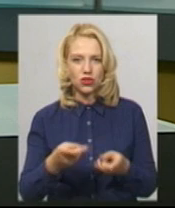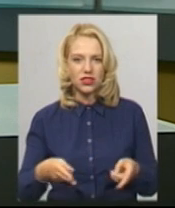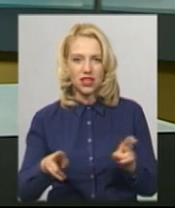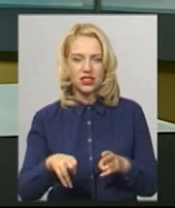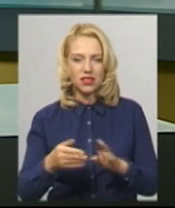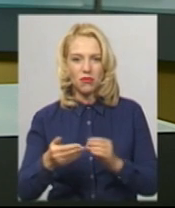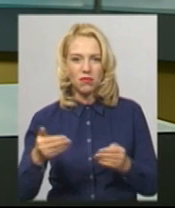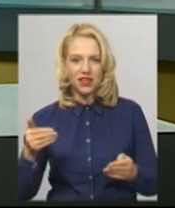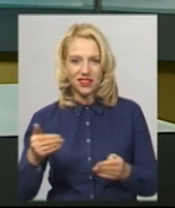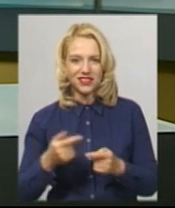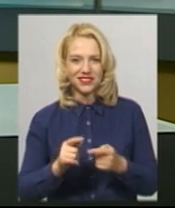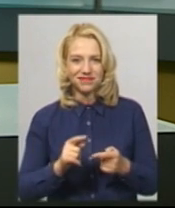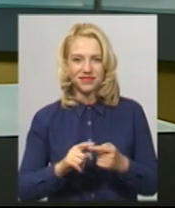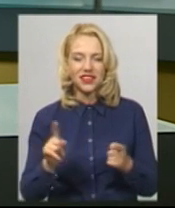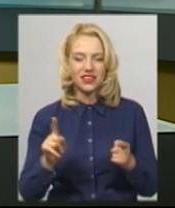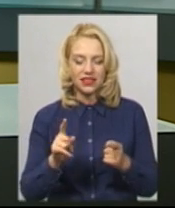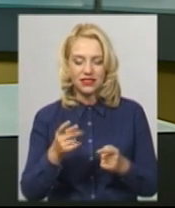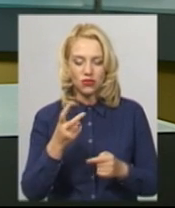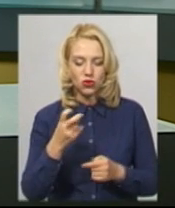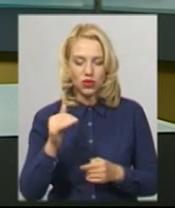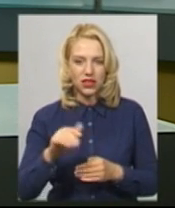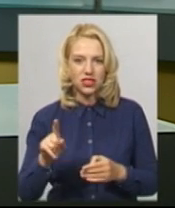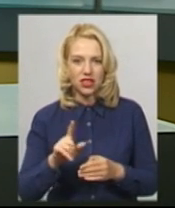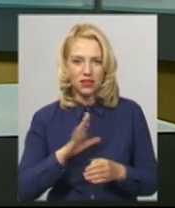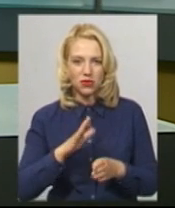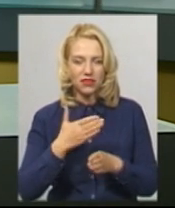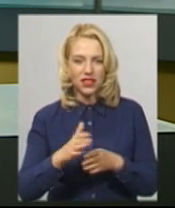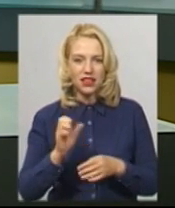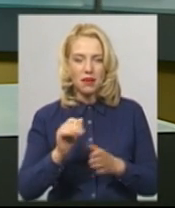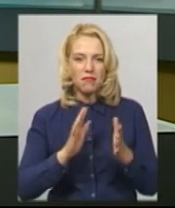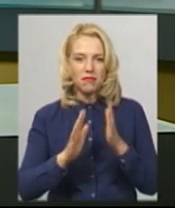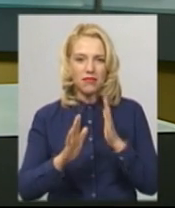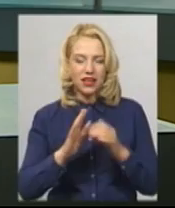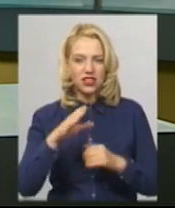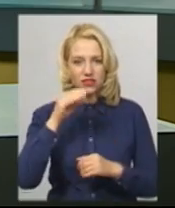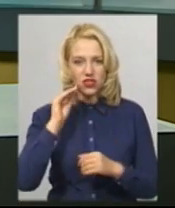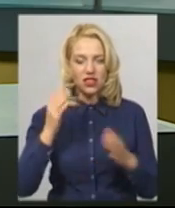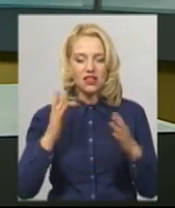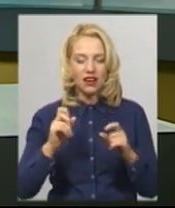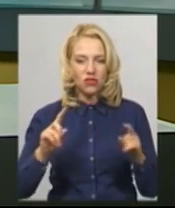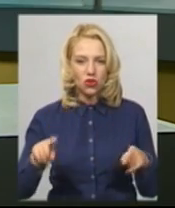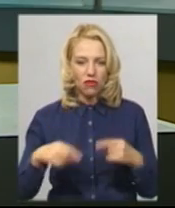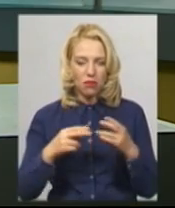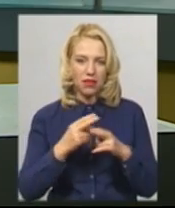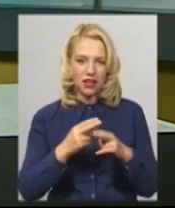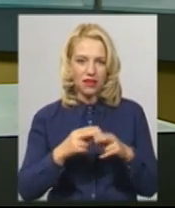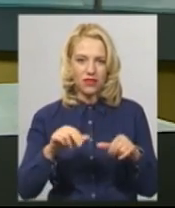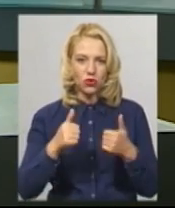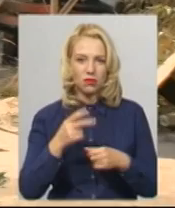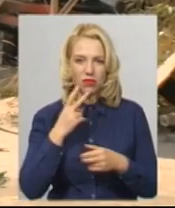200 тисяч, які цьогоріч виділили на реконструкцію фігур у парку Шевченка. Як відновлюють металеві фігури, бачила Леся Боровець.